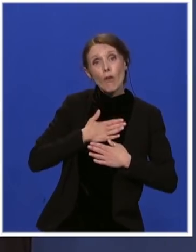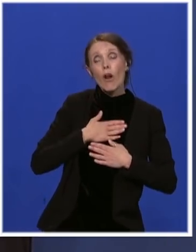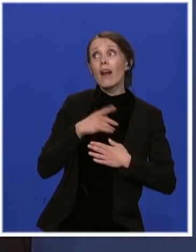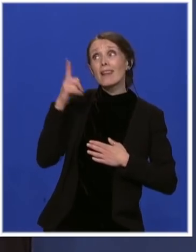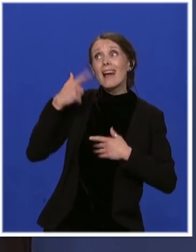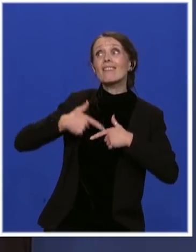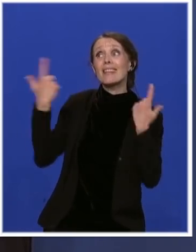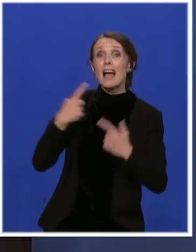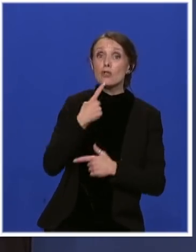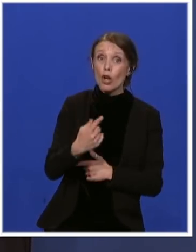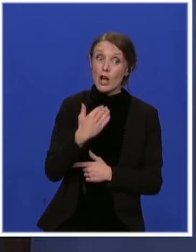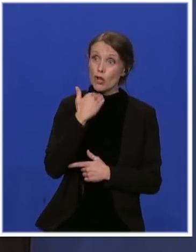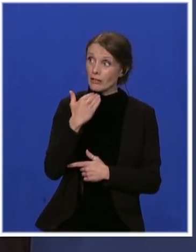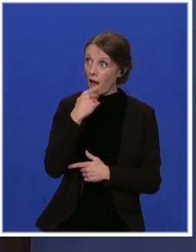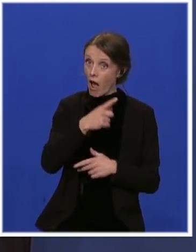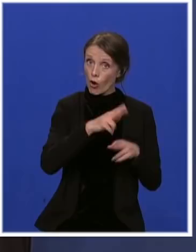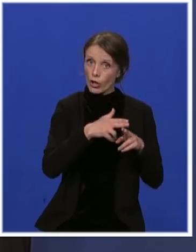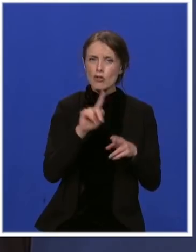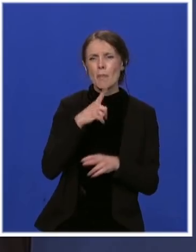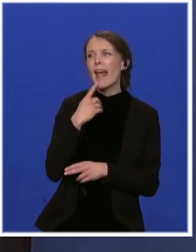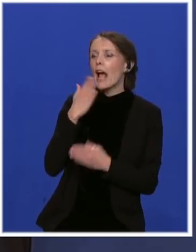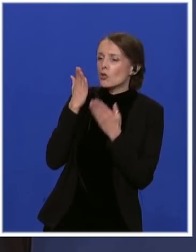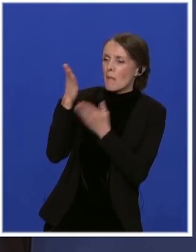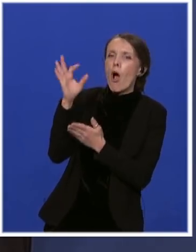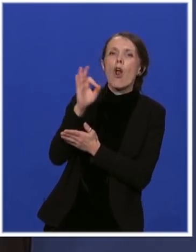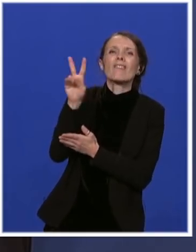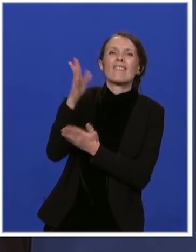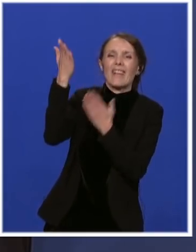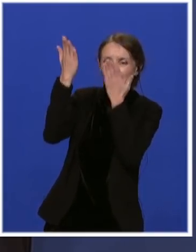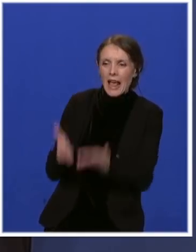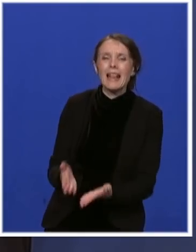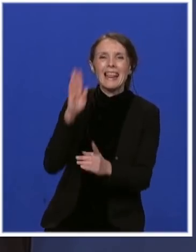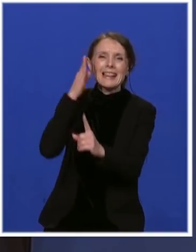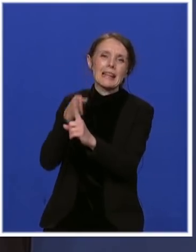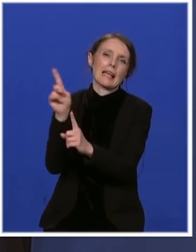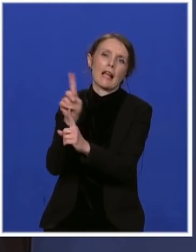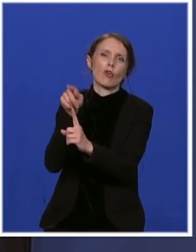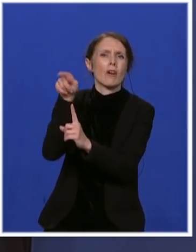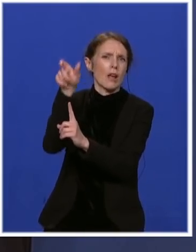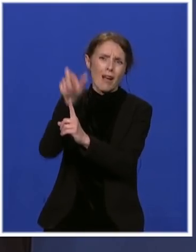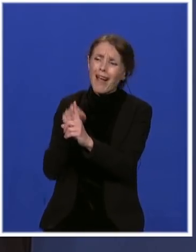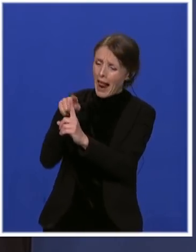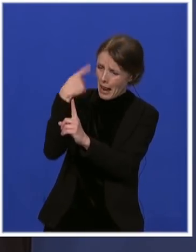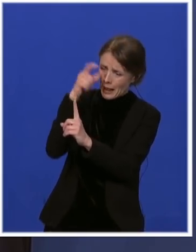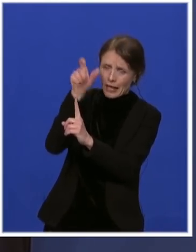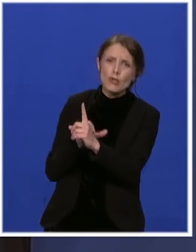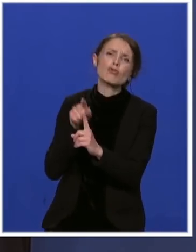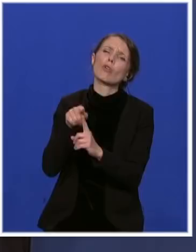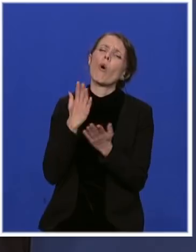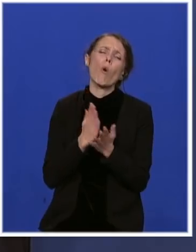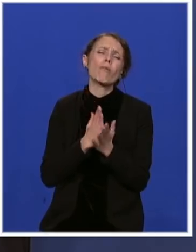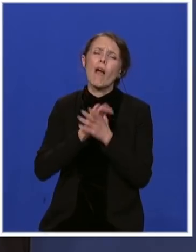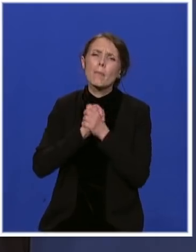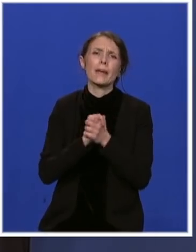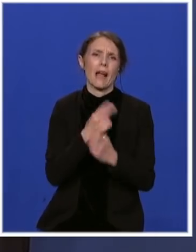da kažete ako se to uradi i to ne govorimo o vama lično pošto ste vi zaista dokazani prijatelji ove zemlje. Dakle,